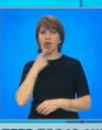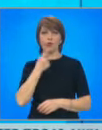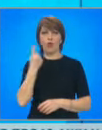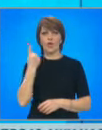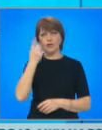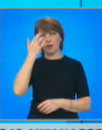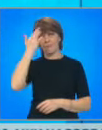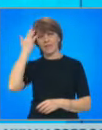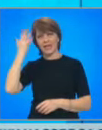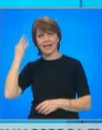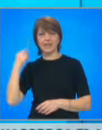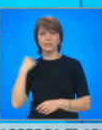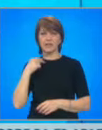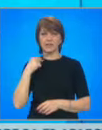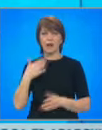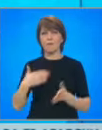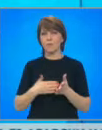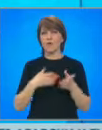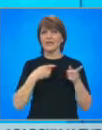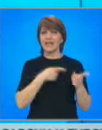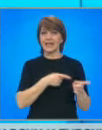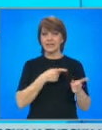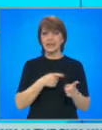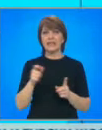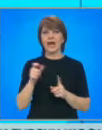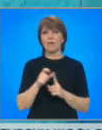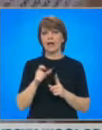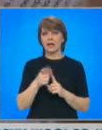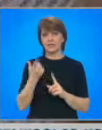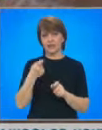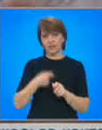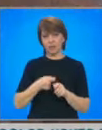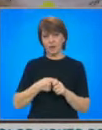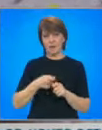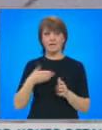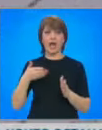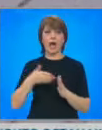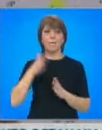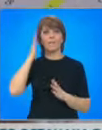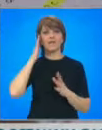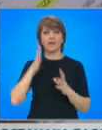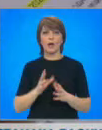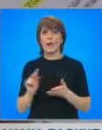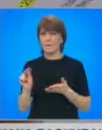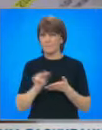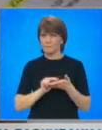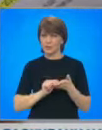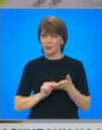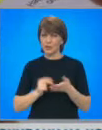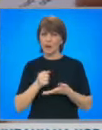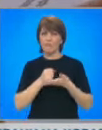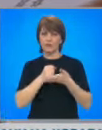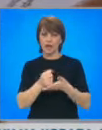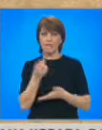с президента по повод критиките, които Румен Радев отправи към правителството. Във все още пишещия се бюджет, парите за